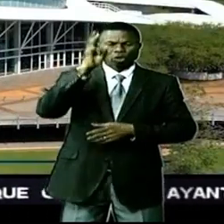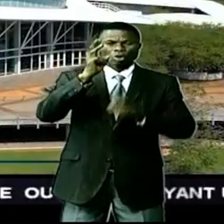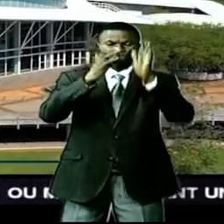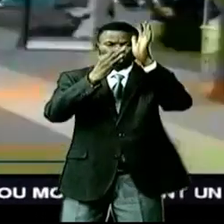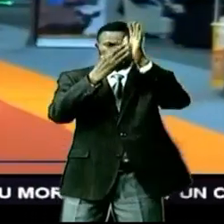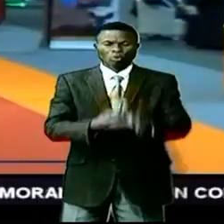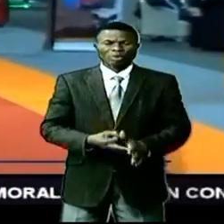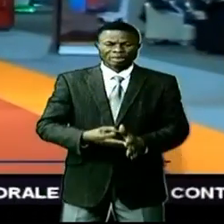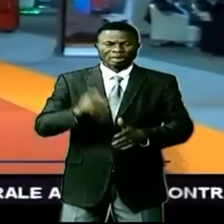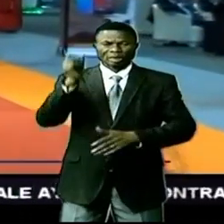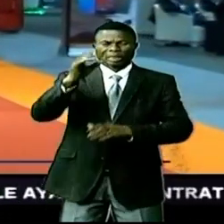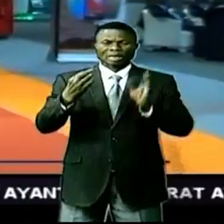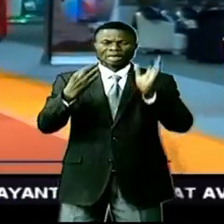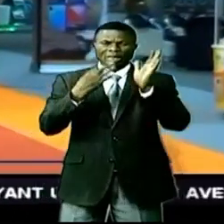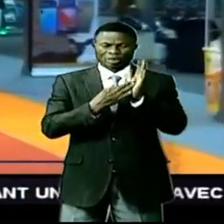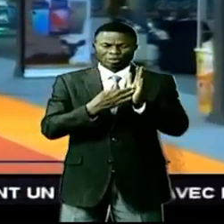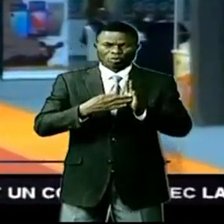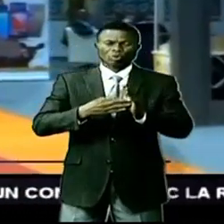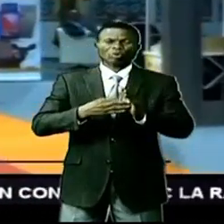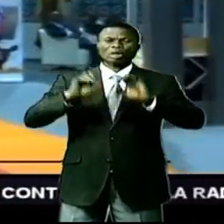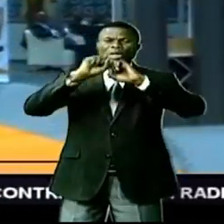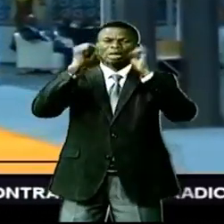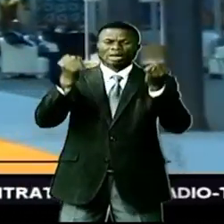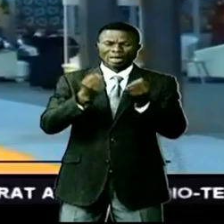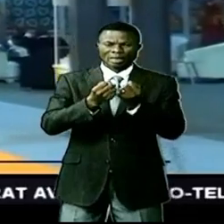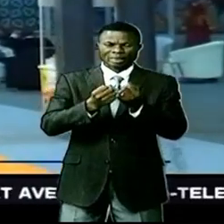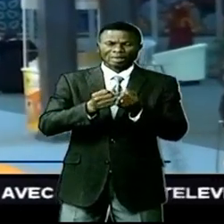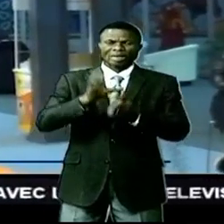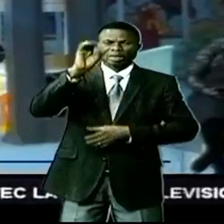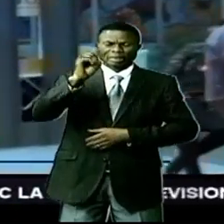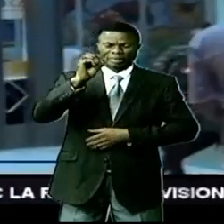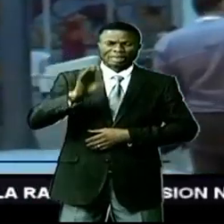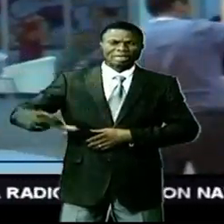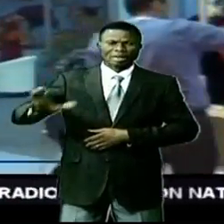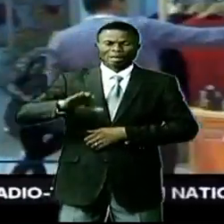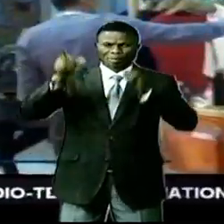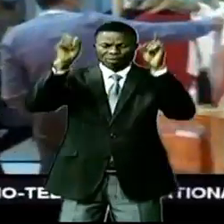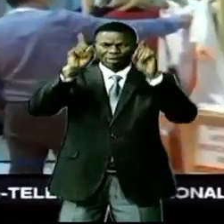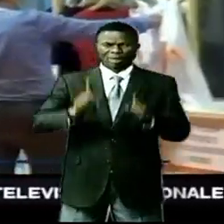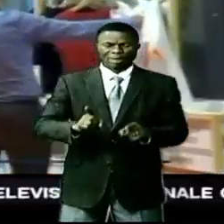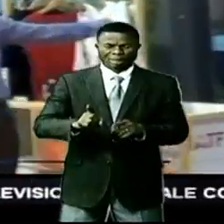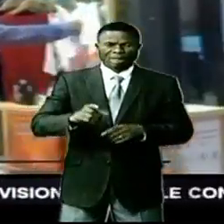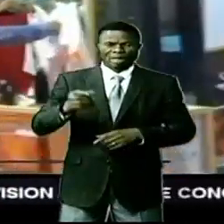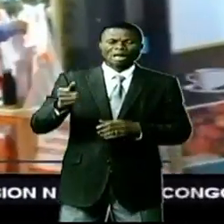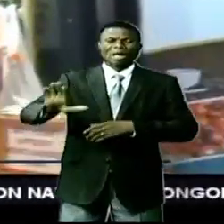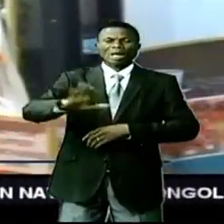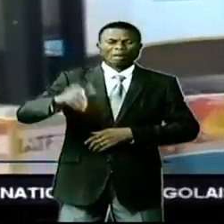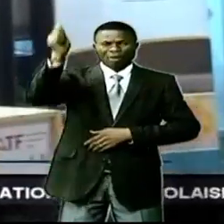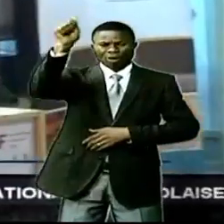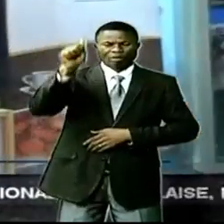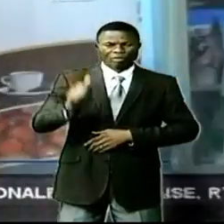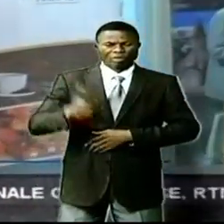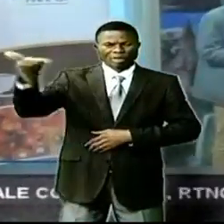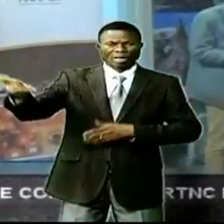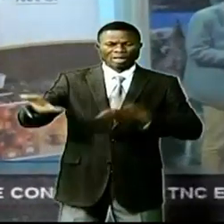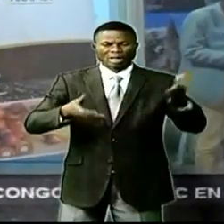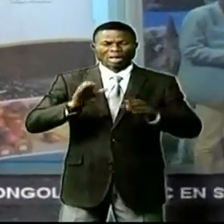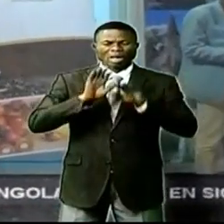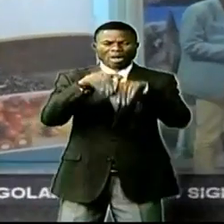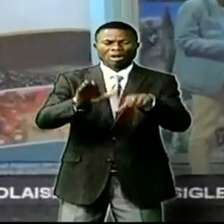entreprises et une cinquantaine de pays africains représentés. La ville de Durban en Afrique du Sud a accueilli la foire